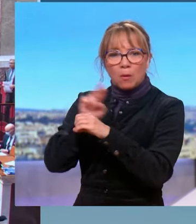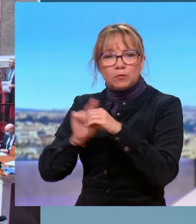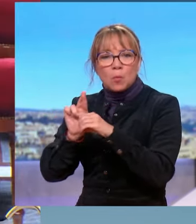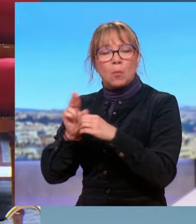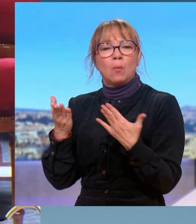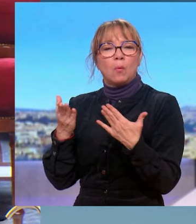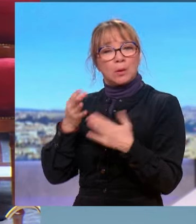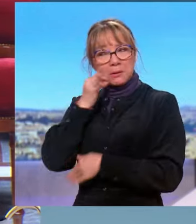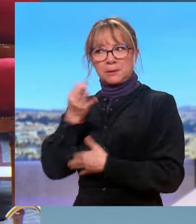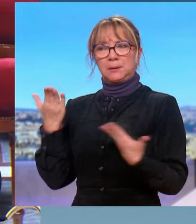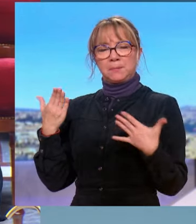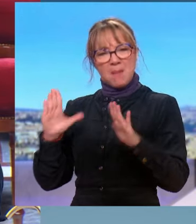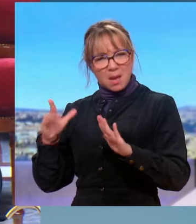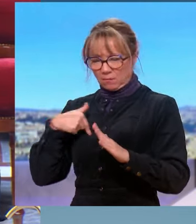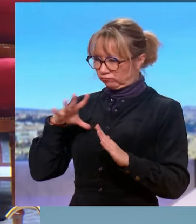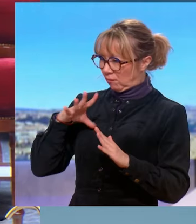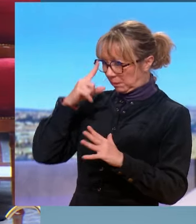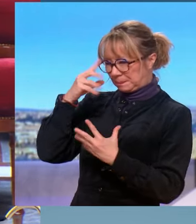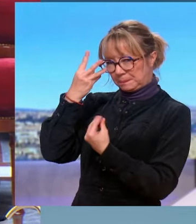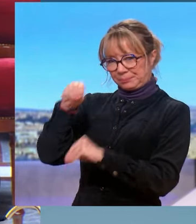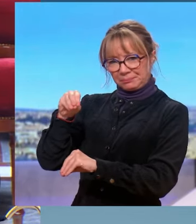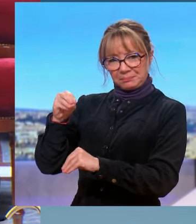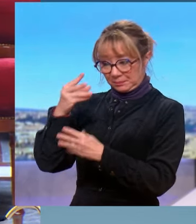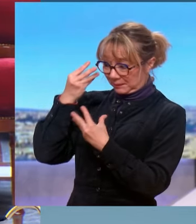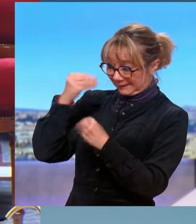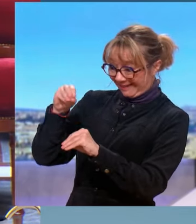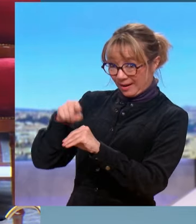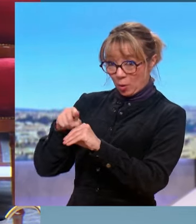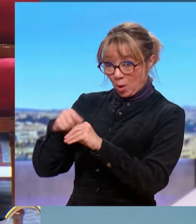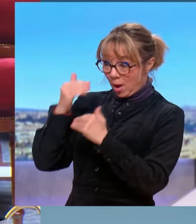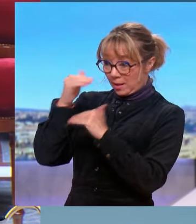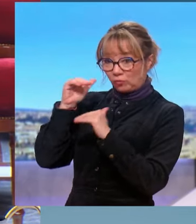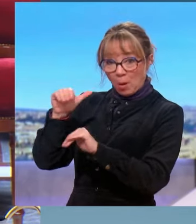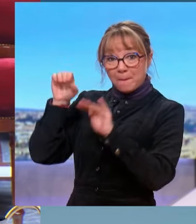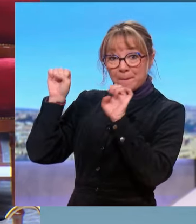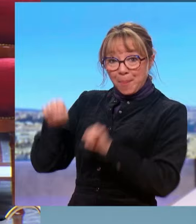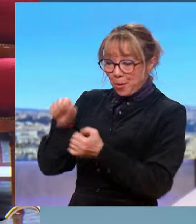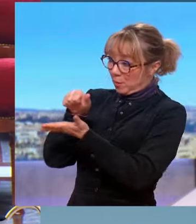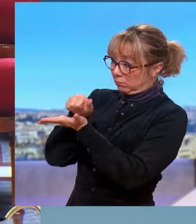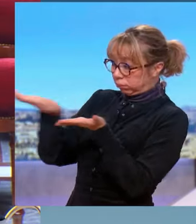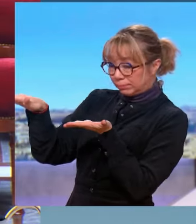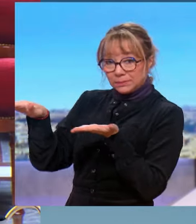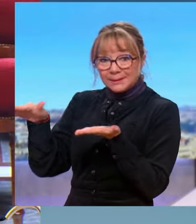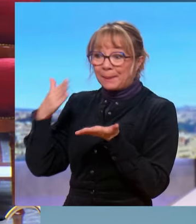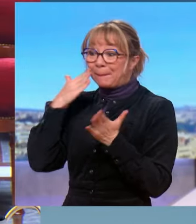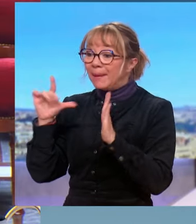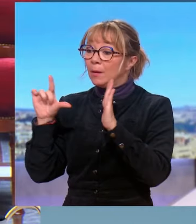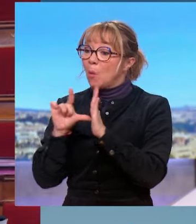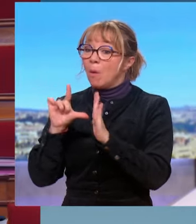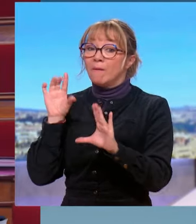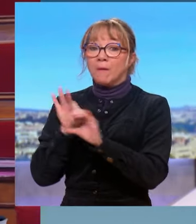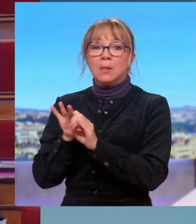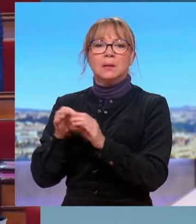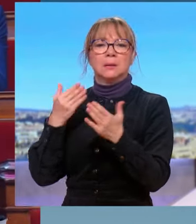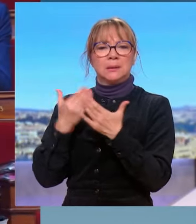listent des délinquants étrangers, en respectant l'anonymat, qui pourraient être expulsés si la loi était votée ? La gauche parle de